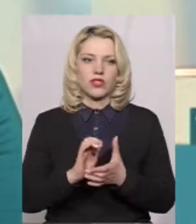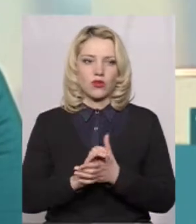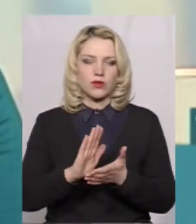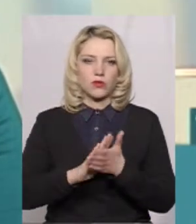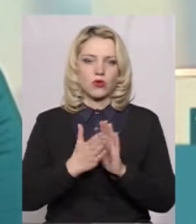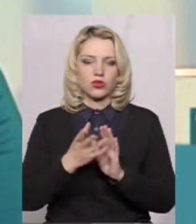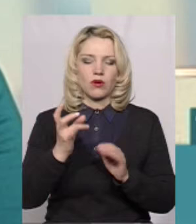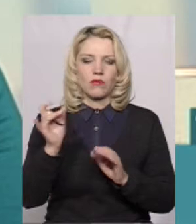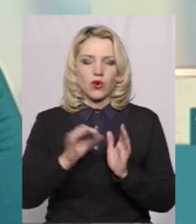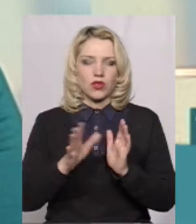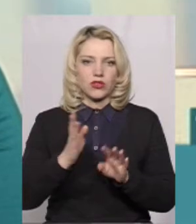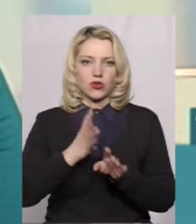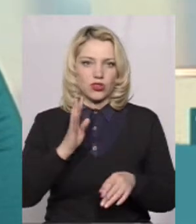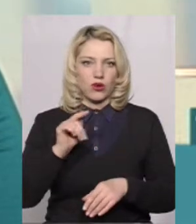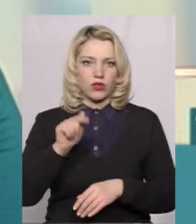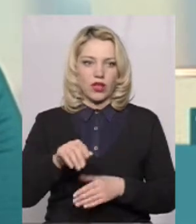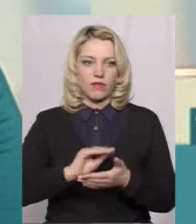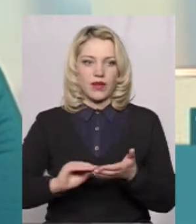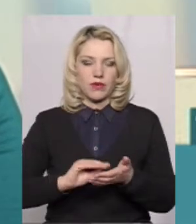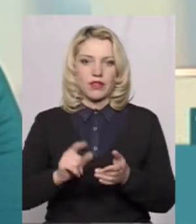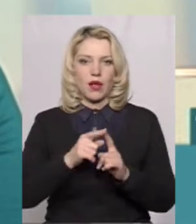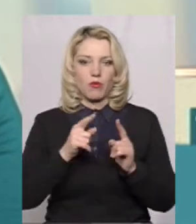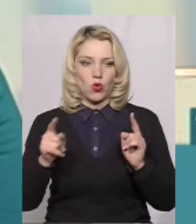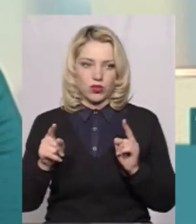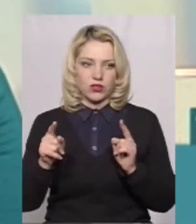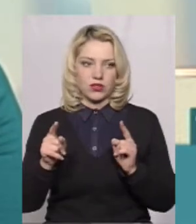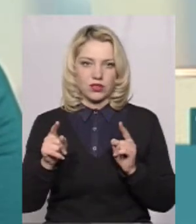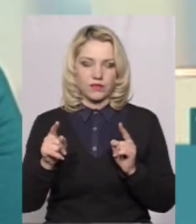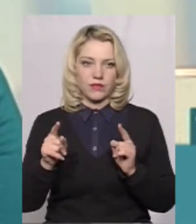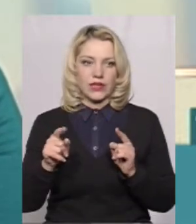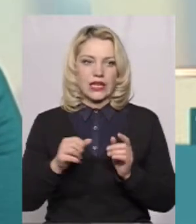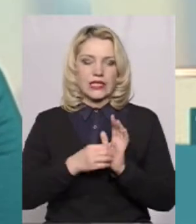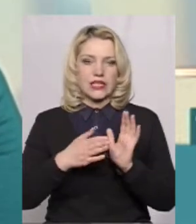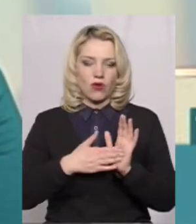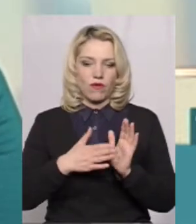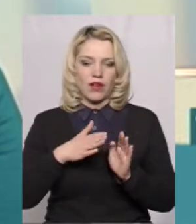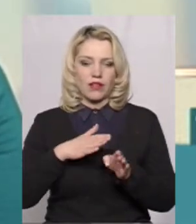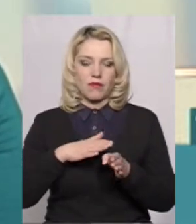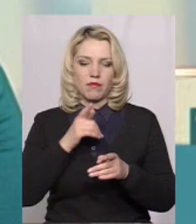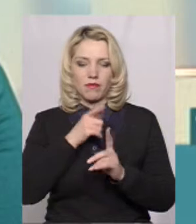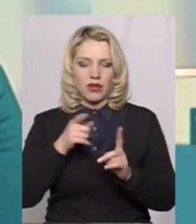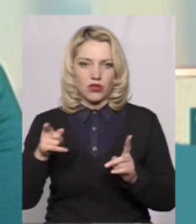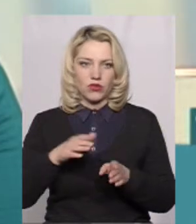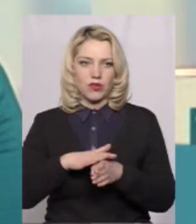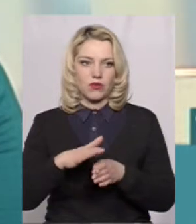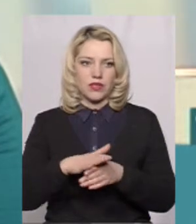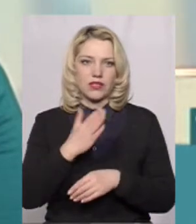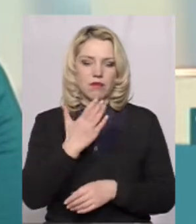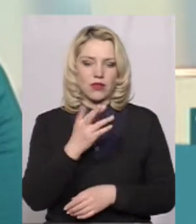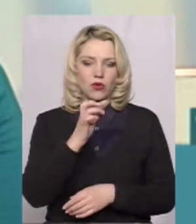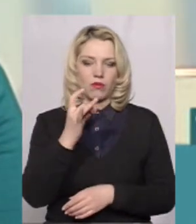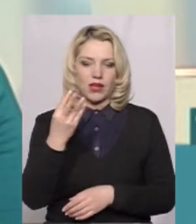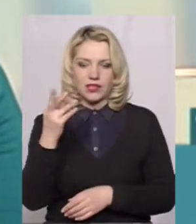електронну чергу. Там написано, що на протязі зарахувальний період відбувається з 5 березня до